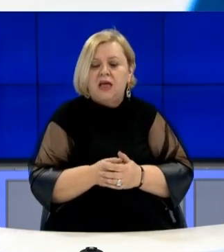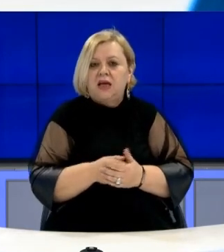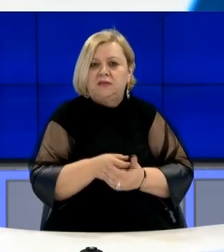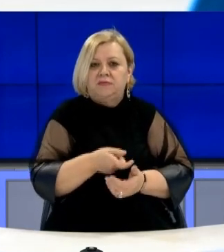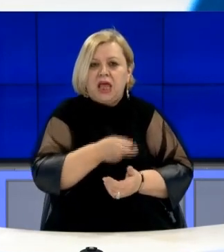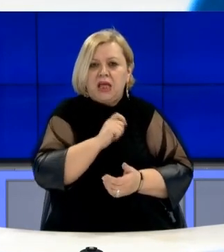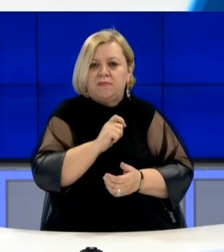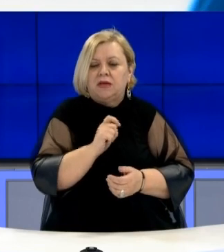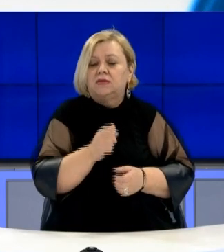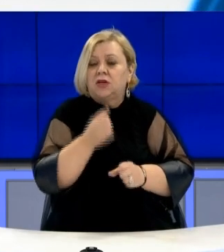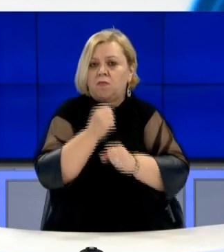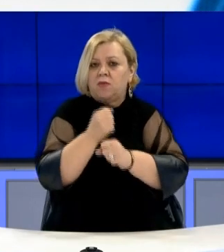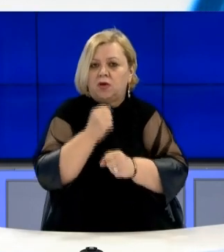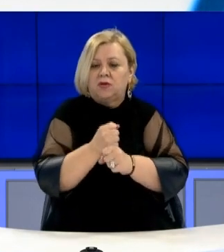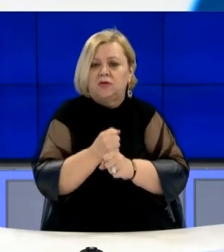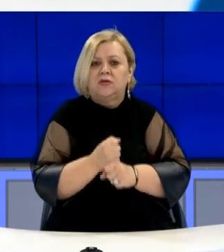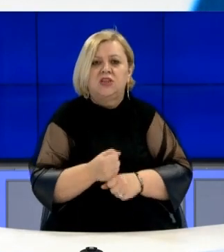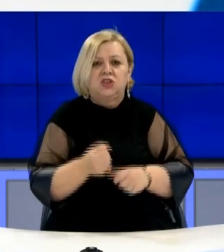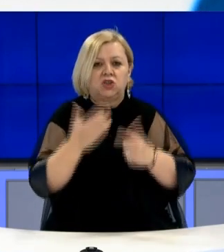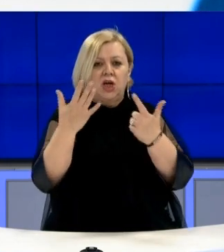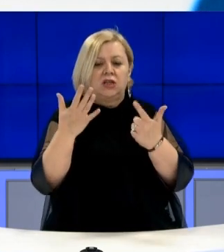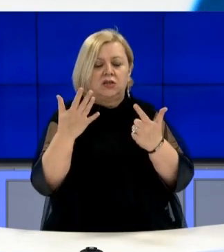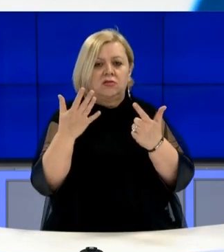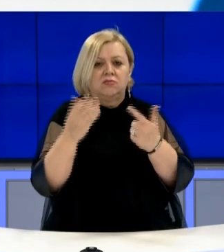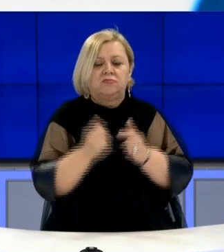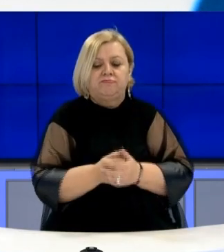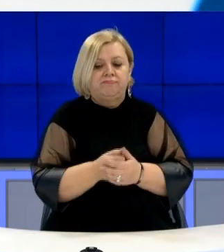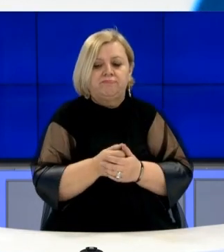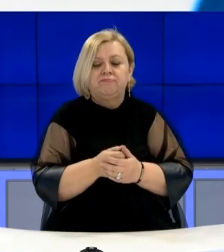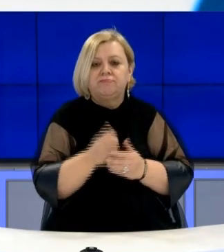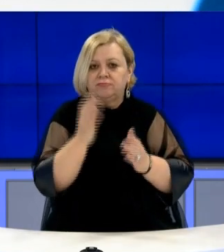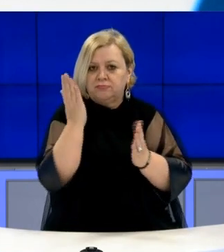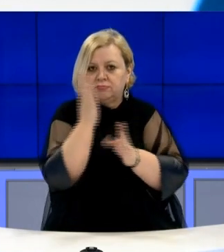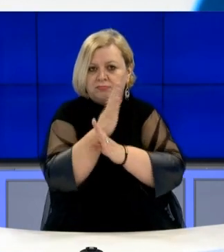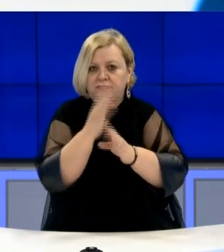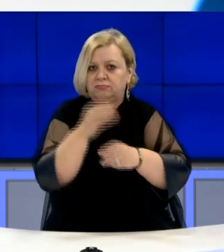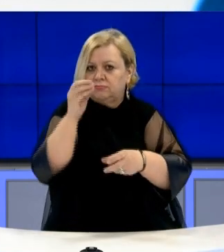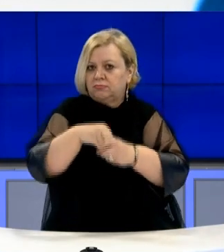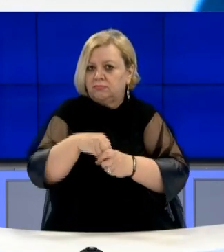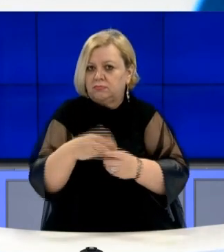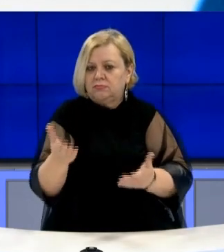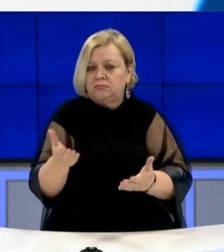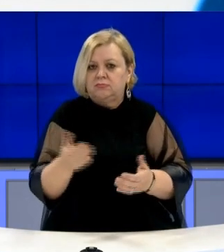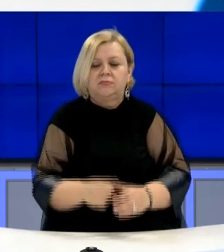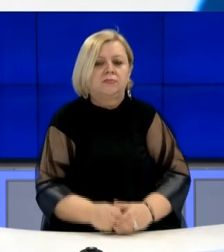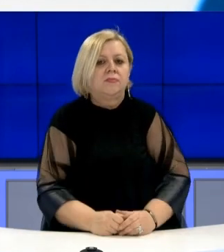policor janë suspenduar shtet zyrtarë policor që dyshot se janë të përshirë në këtë incident.